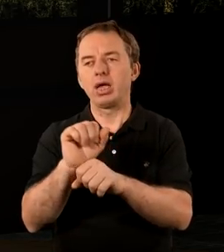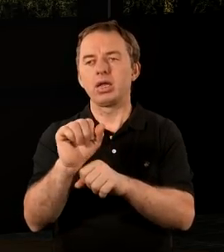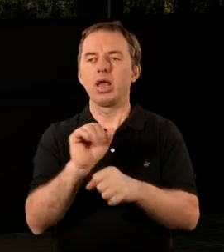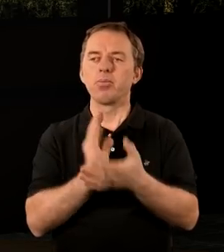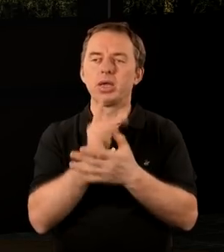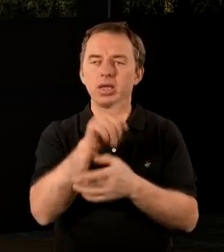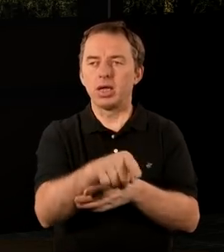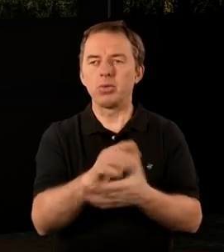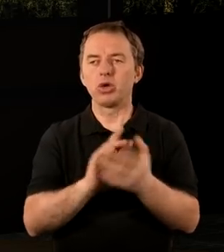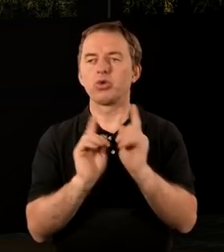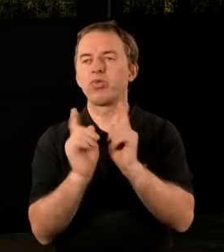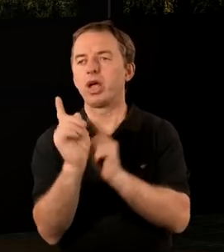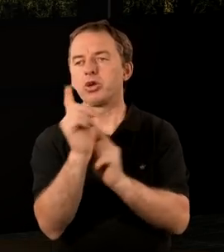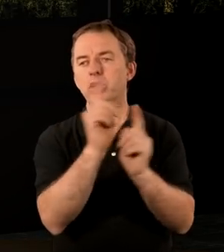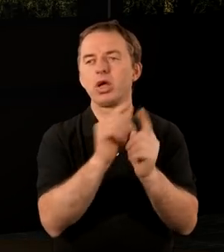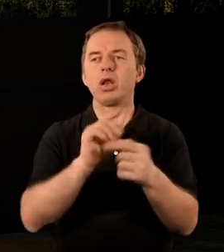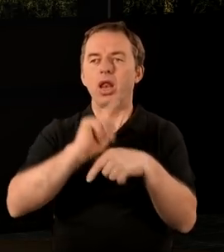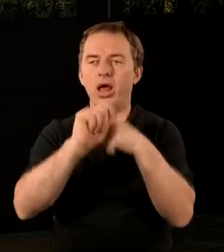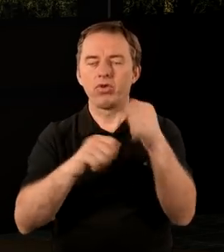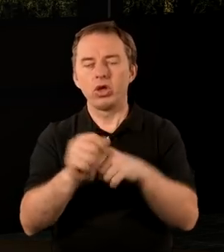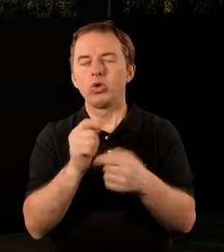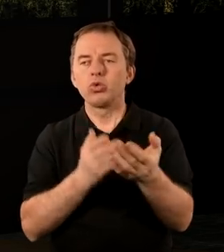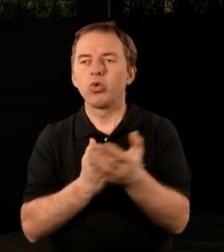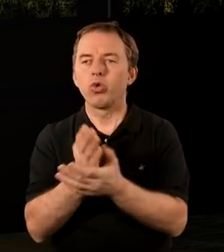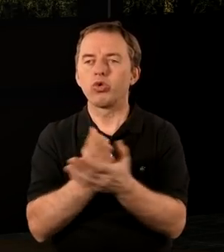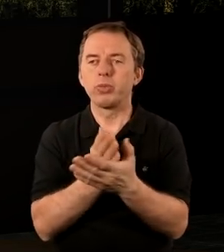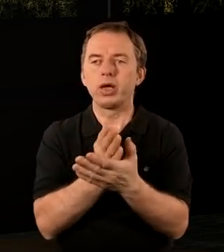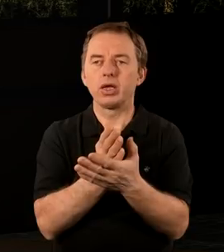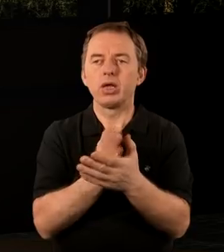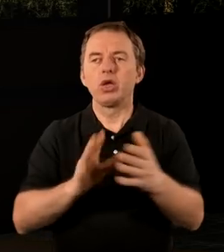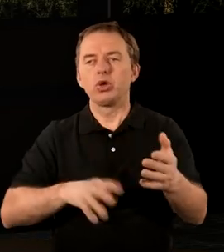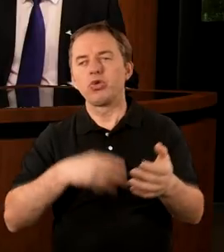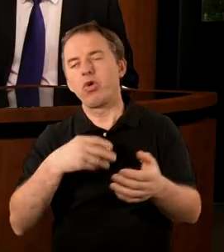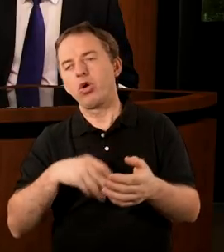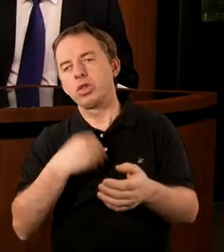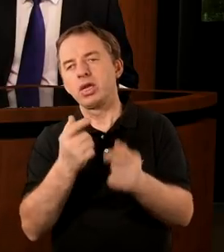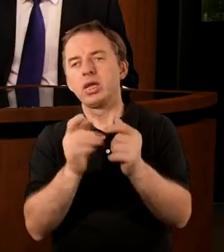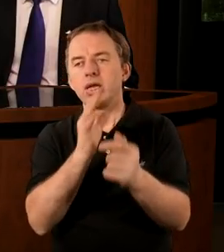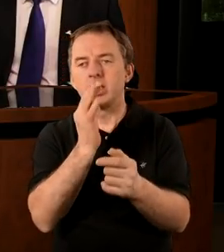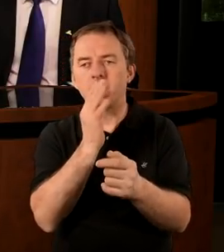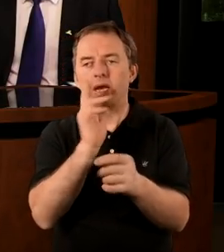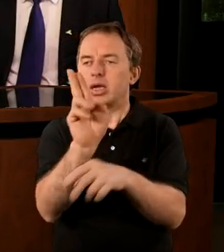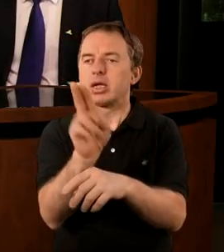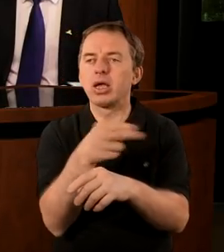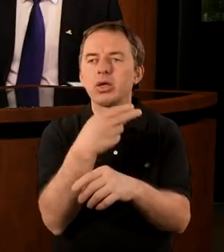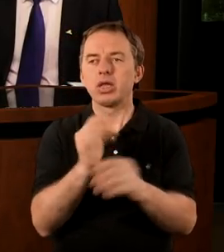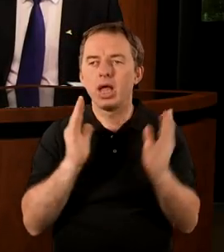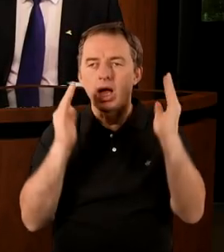między tymi świecznikami, jest to nawiązanie do tej służby w świątyni izraelskiej, kiedy